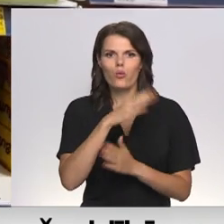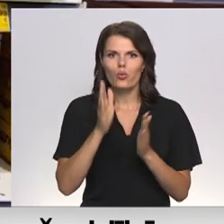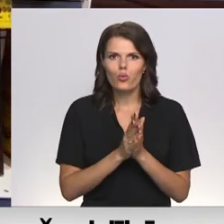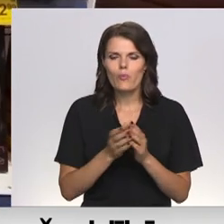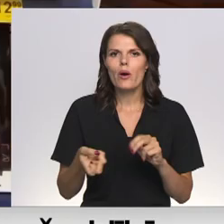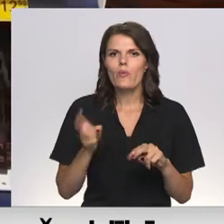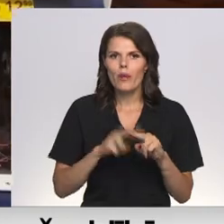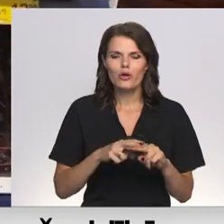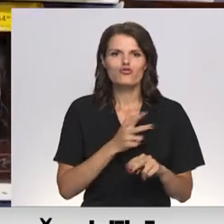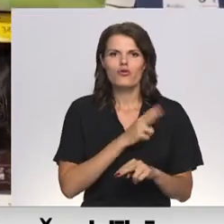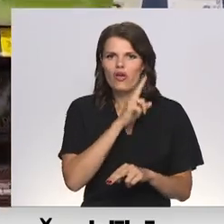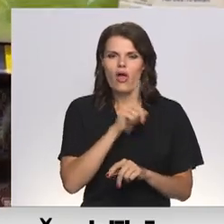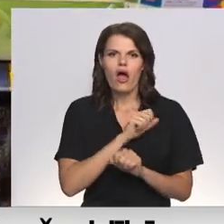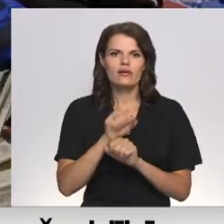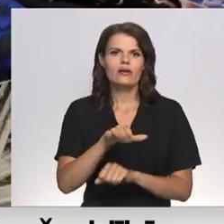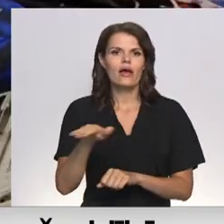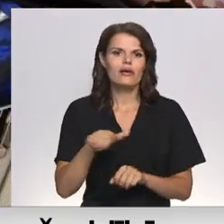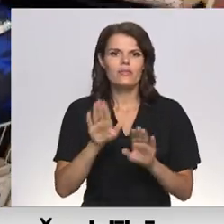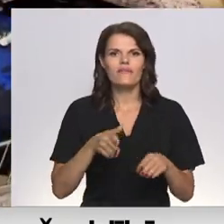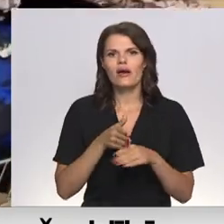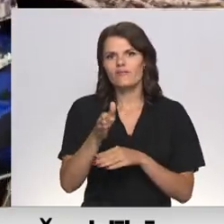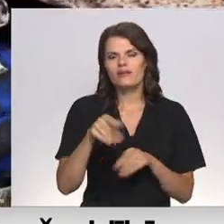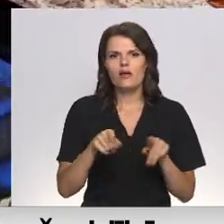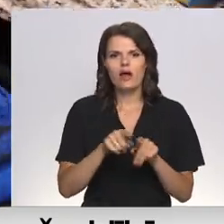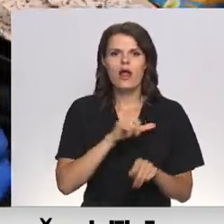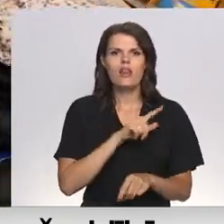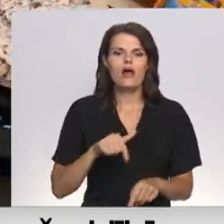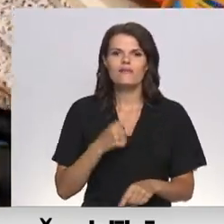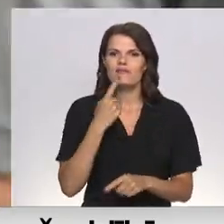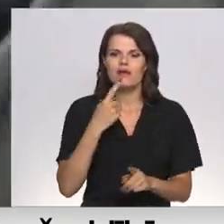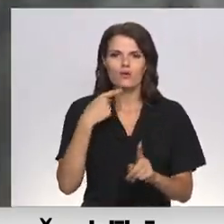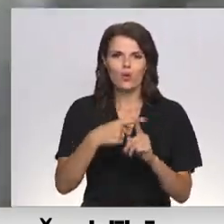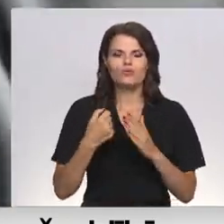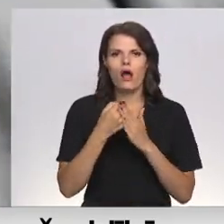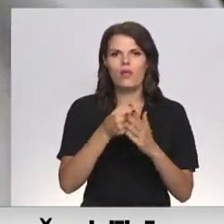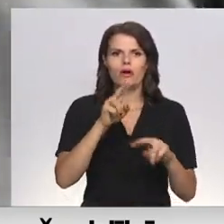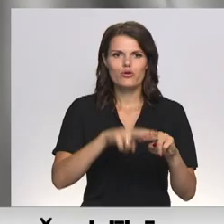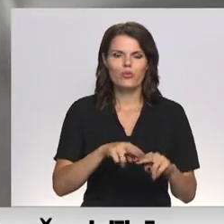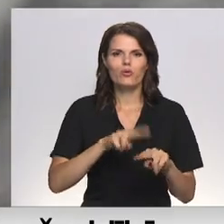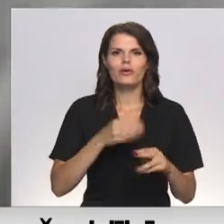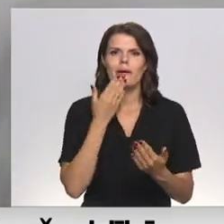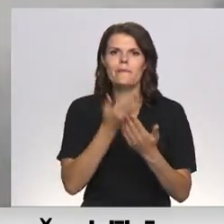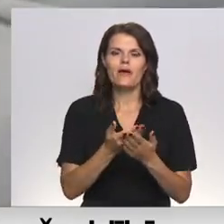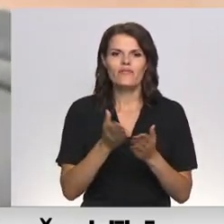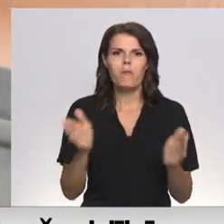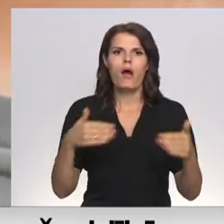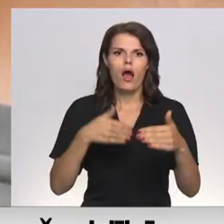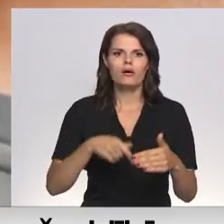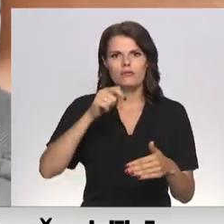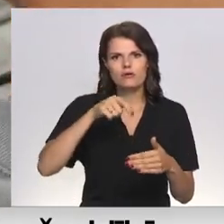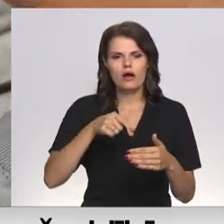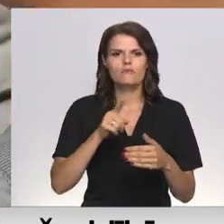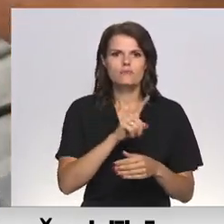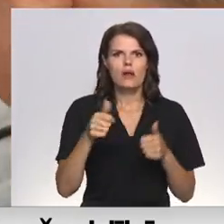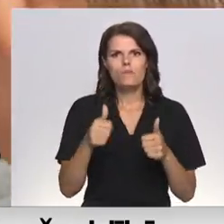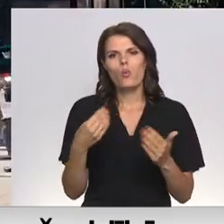Papildus tam sociāla nēsargātās ģimenes var vērsties arī Latvijas sarkanā krusta atbalsta punktos un pieteikties pakām, kurās ir noderīgi